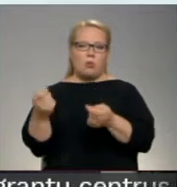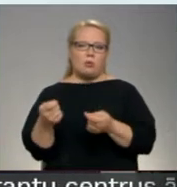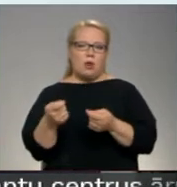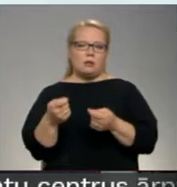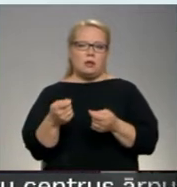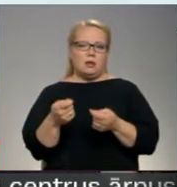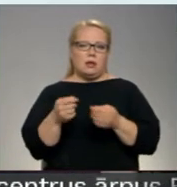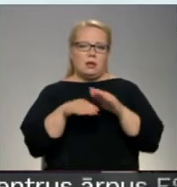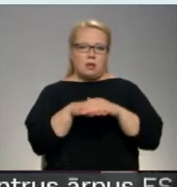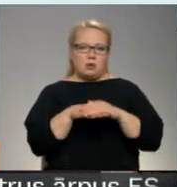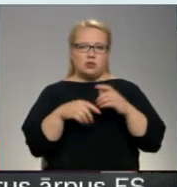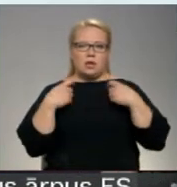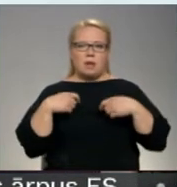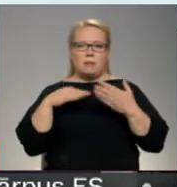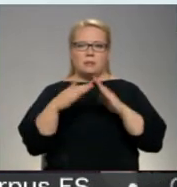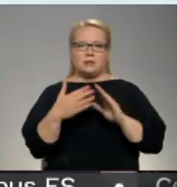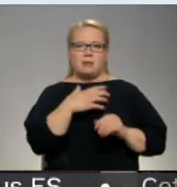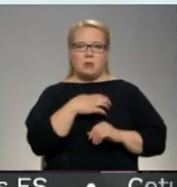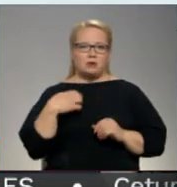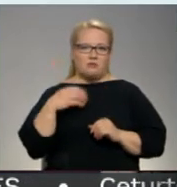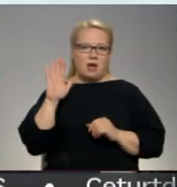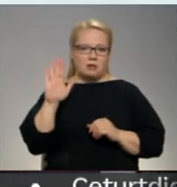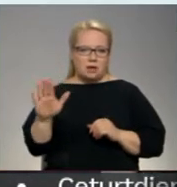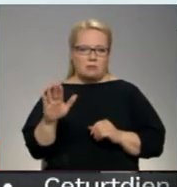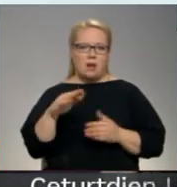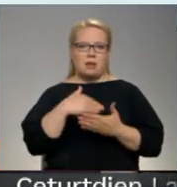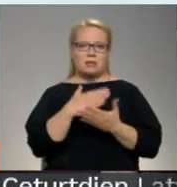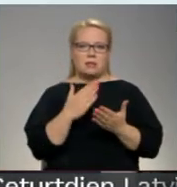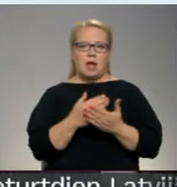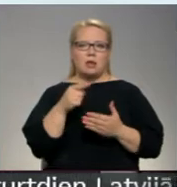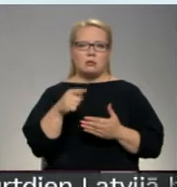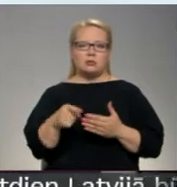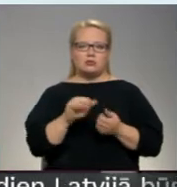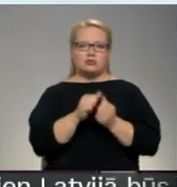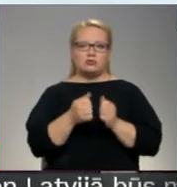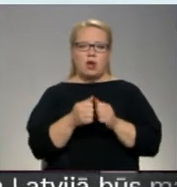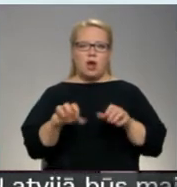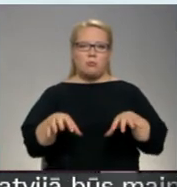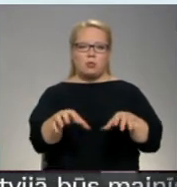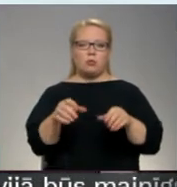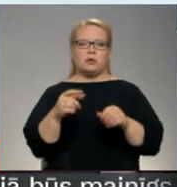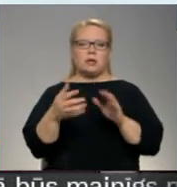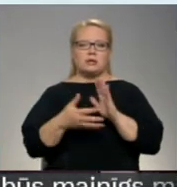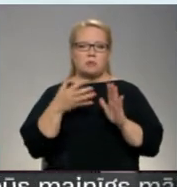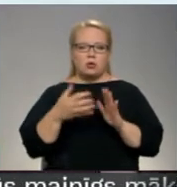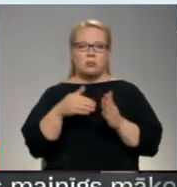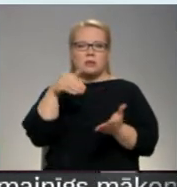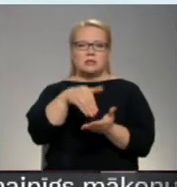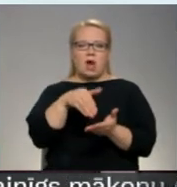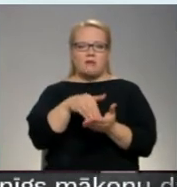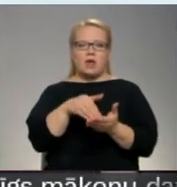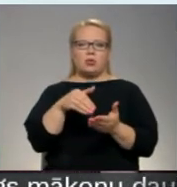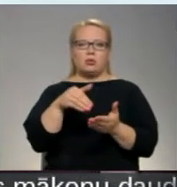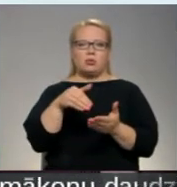Jākapels pilsētas pašvaldībai. Daļa no šajā brūģa izmantosim stāvvietu ierīkošanai, kuras arī